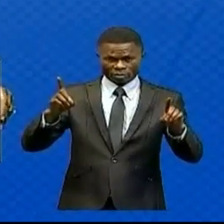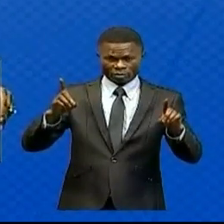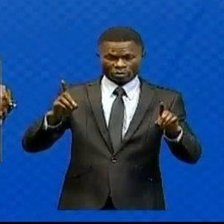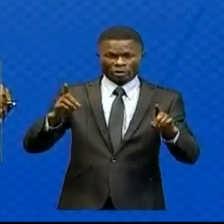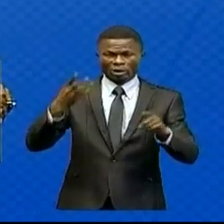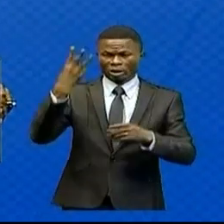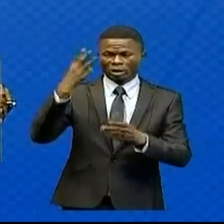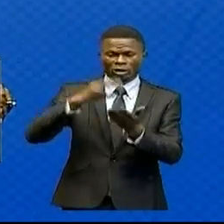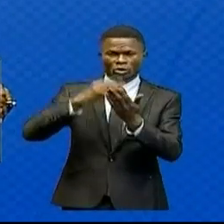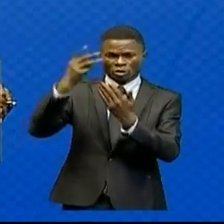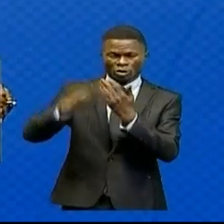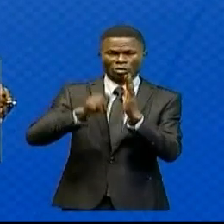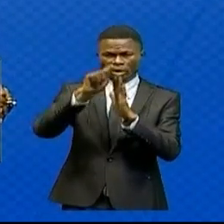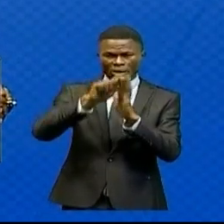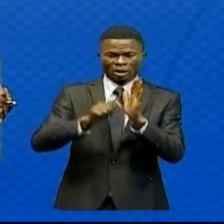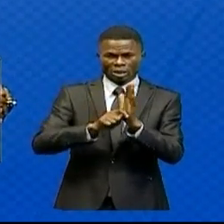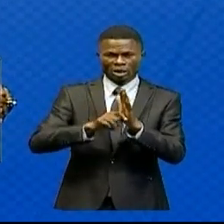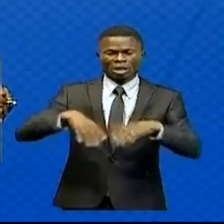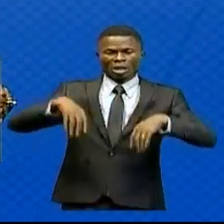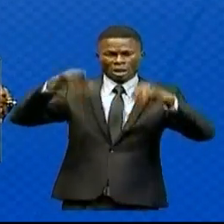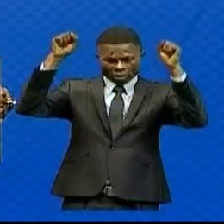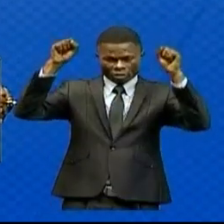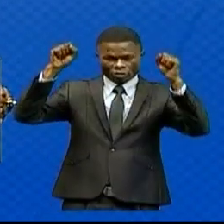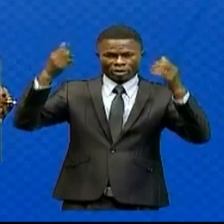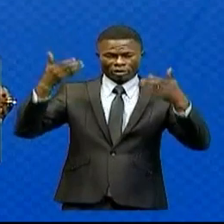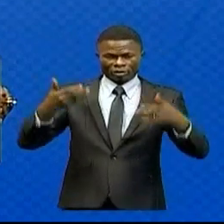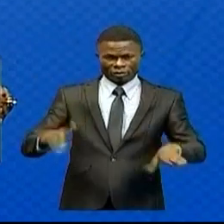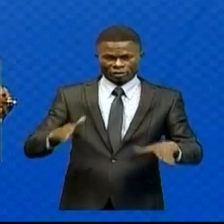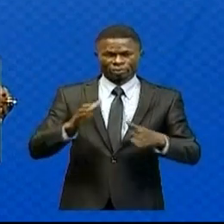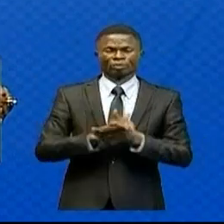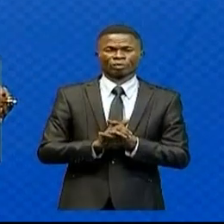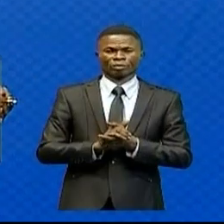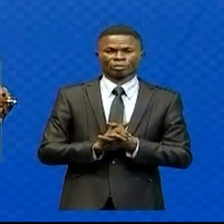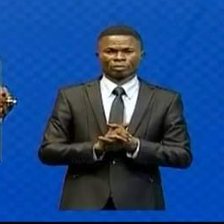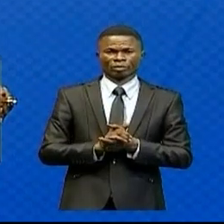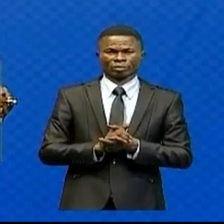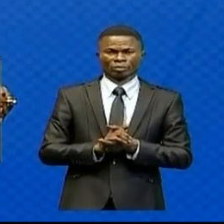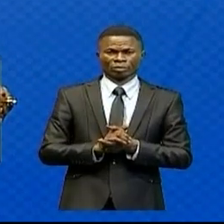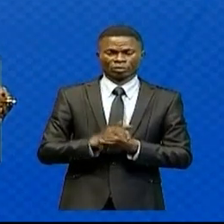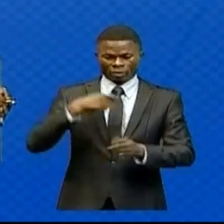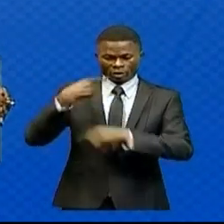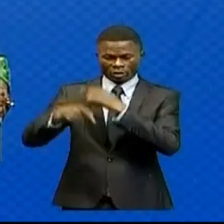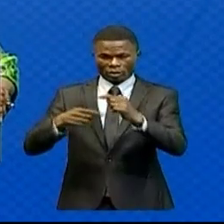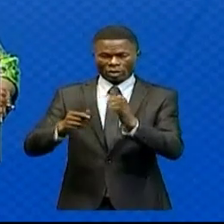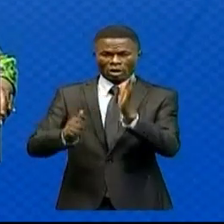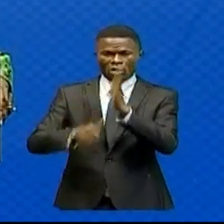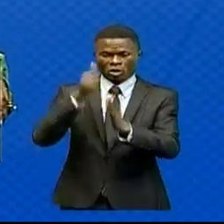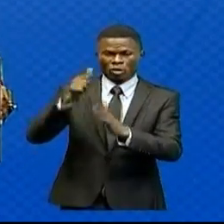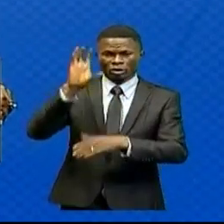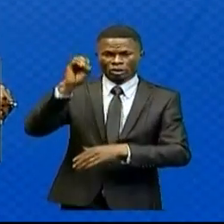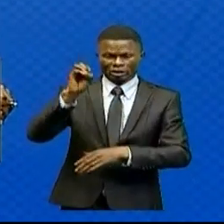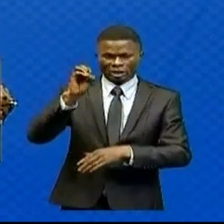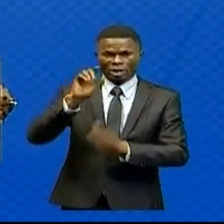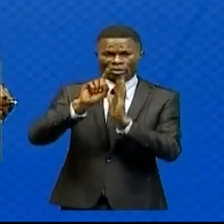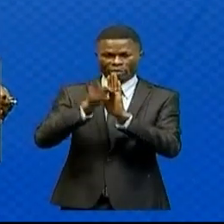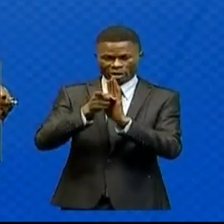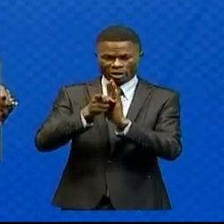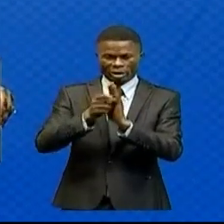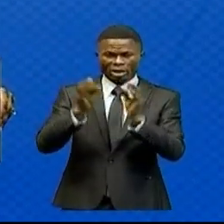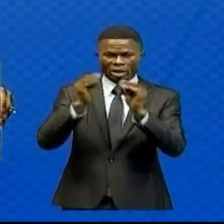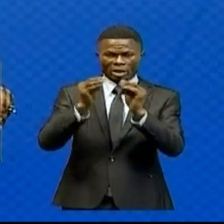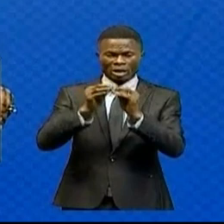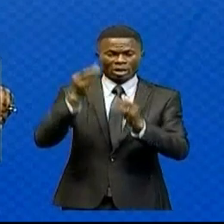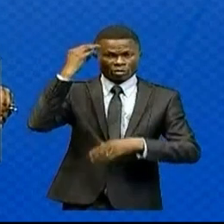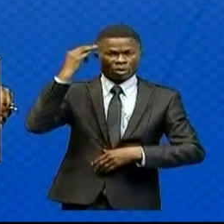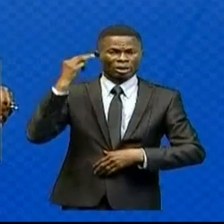trois projets de texte ont été adoptés. Commencé à 11h50, la réunion du